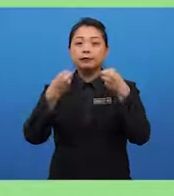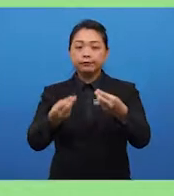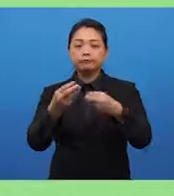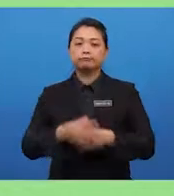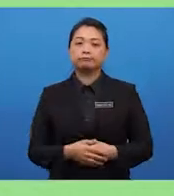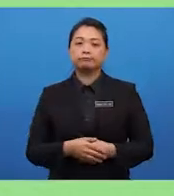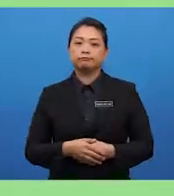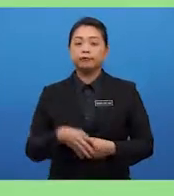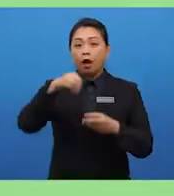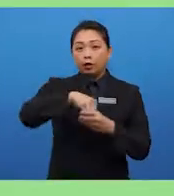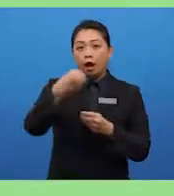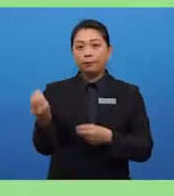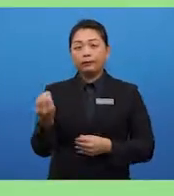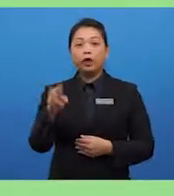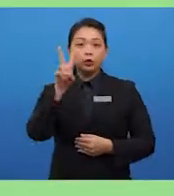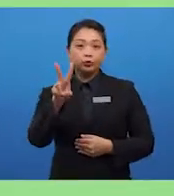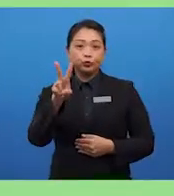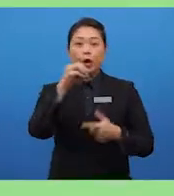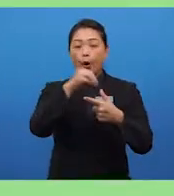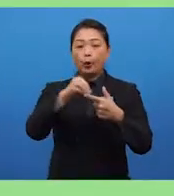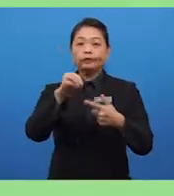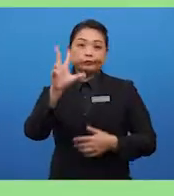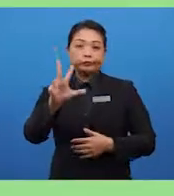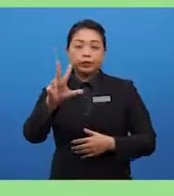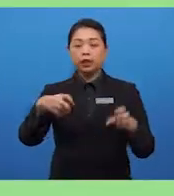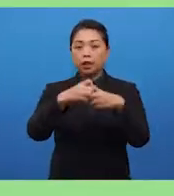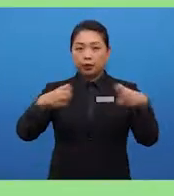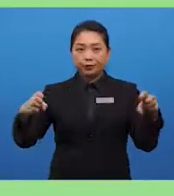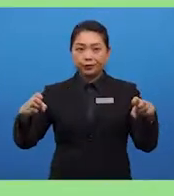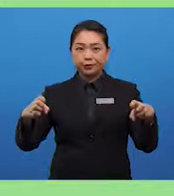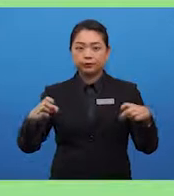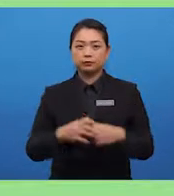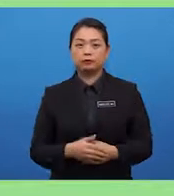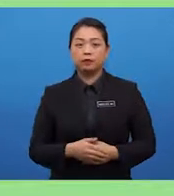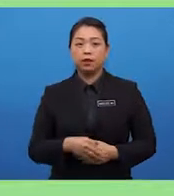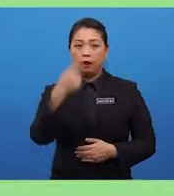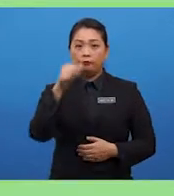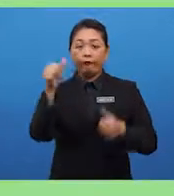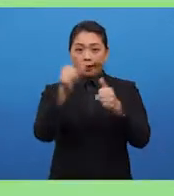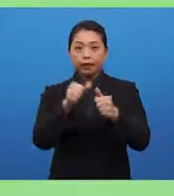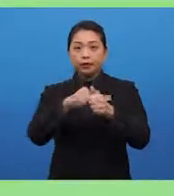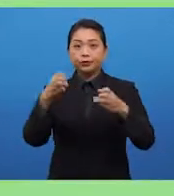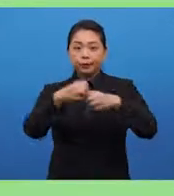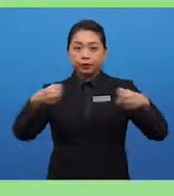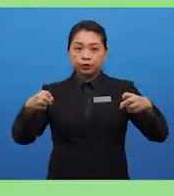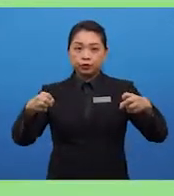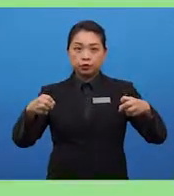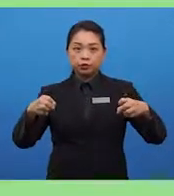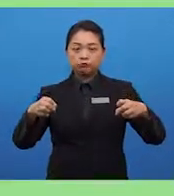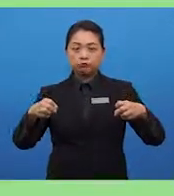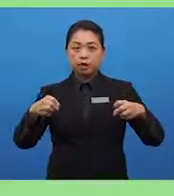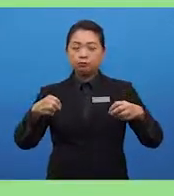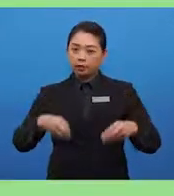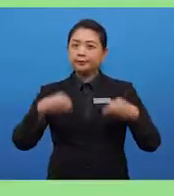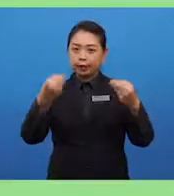Come up with at least 2 or 3 elaborations. and for each elaboration, do provide an